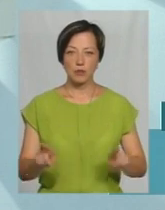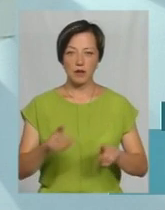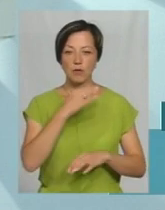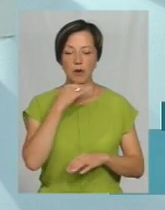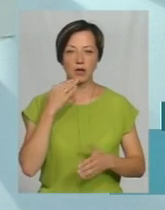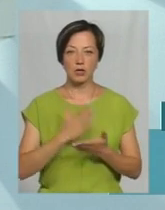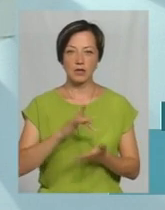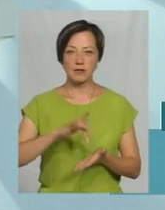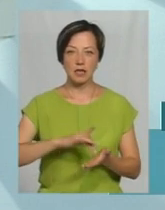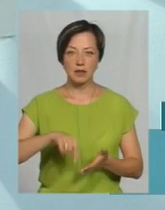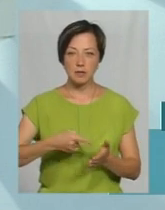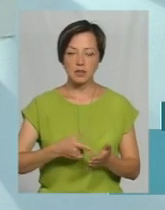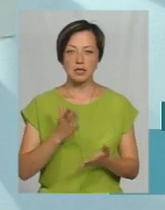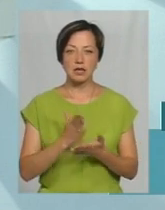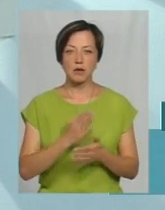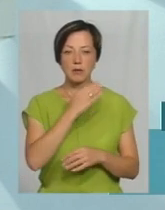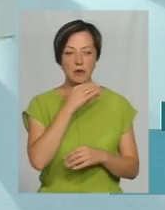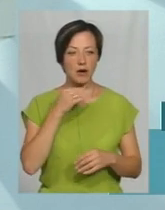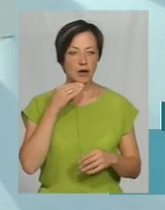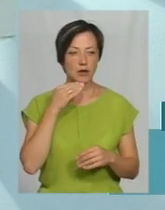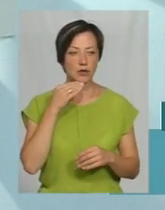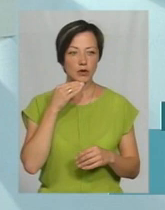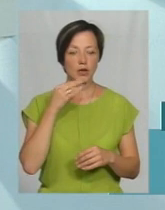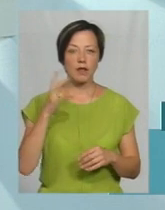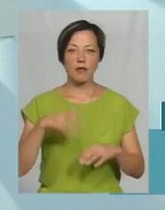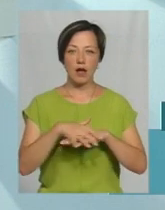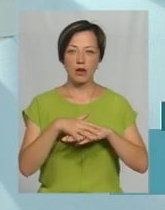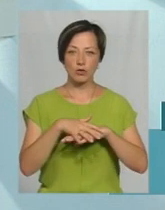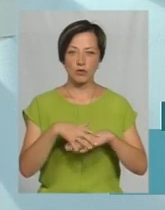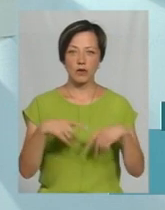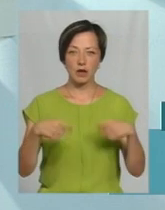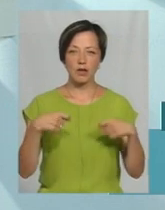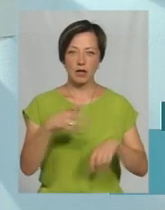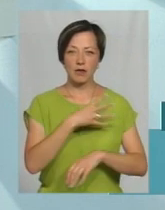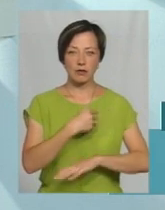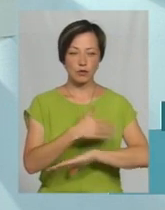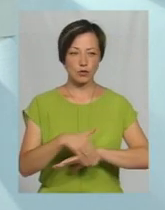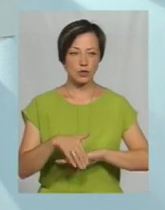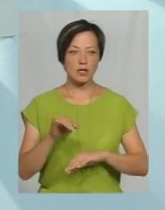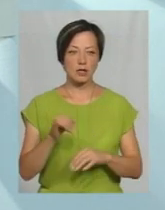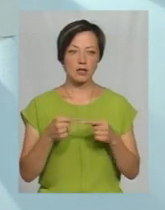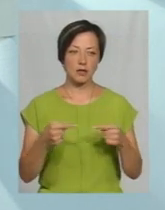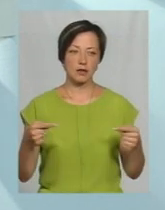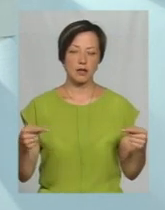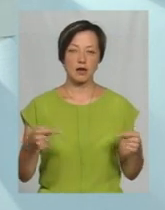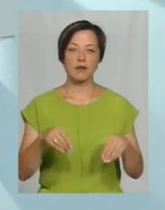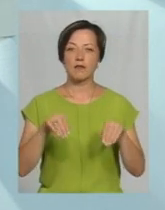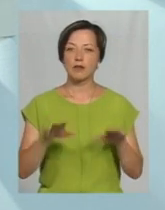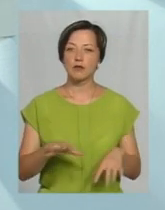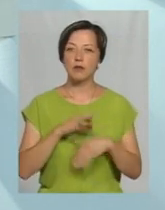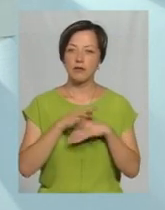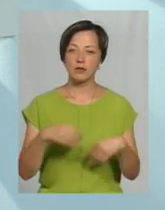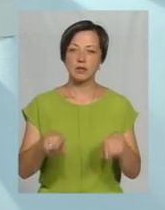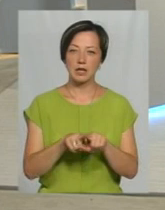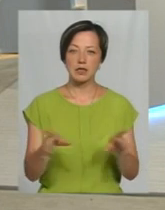їх багато є в центрі міста, є досить багато їх на речових ринках, Львівському шосе і так далі. Ми вирішили провести